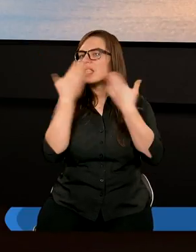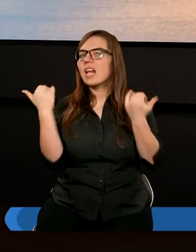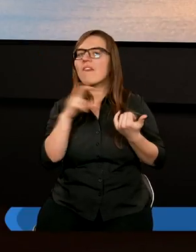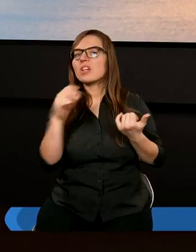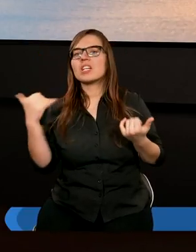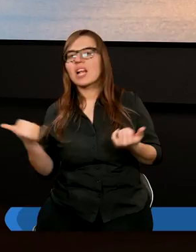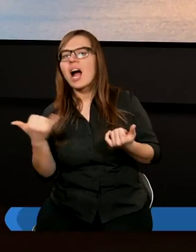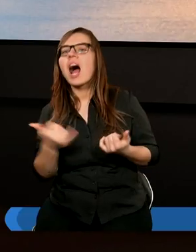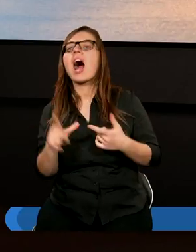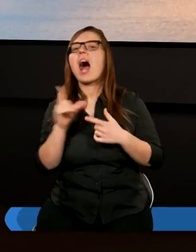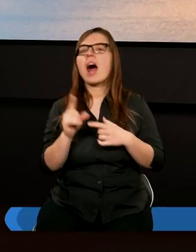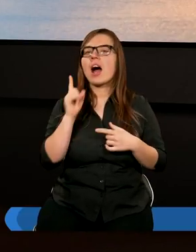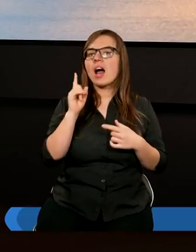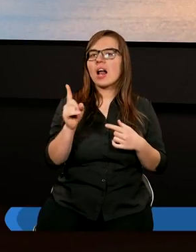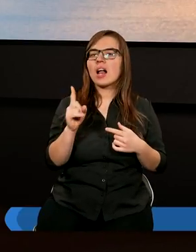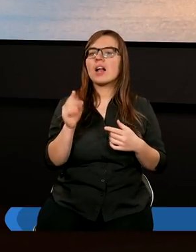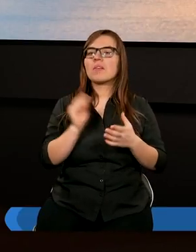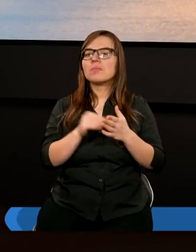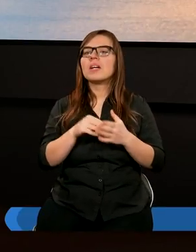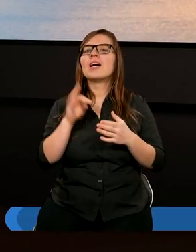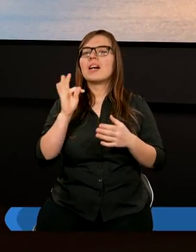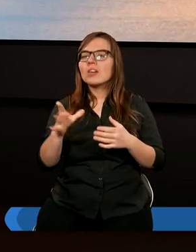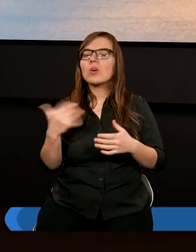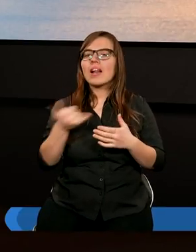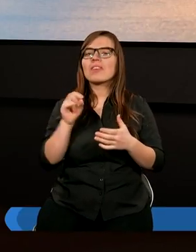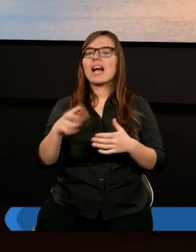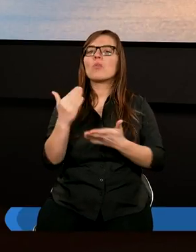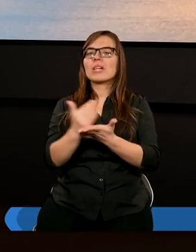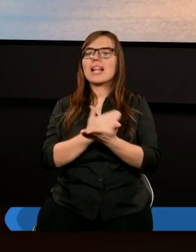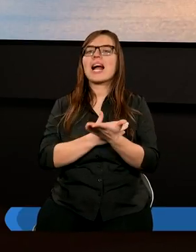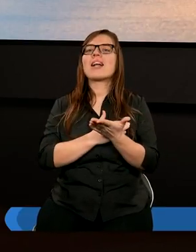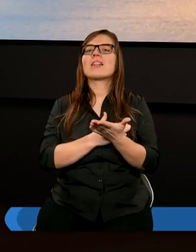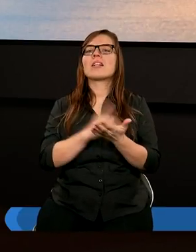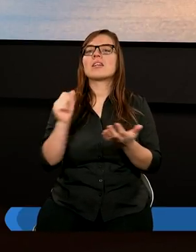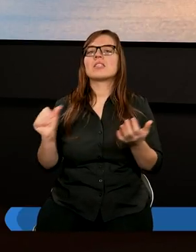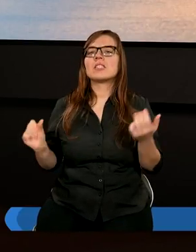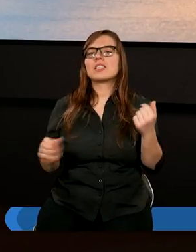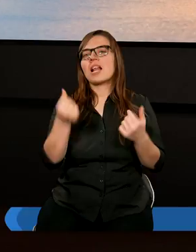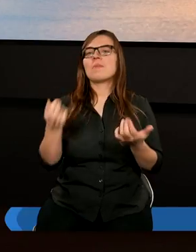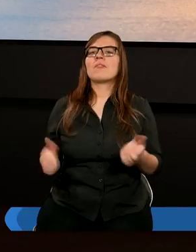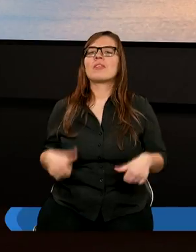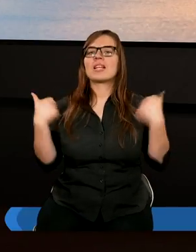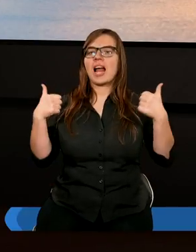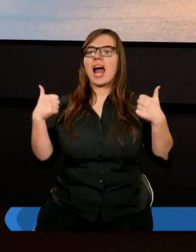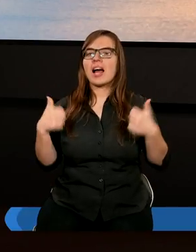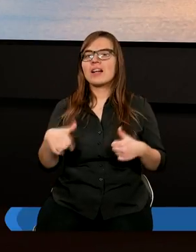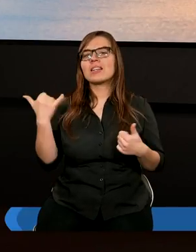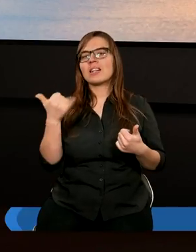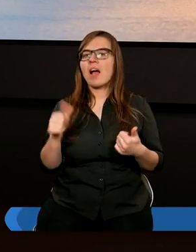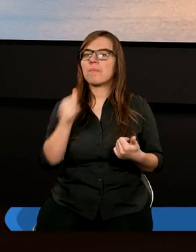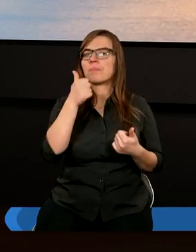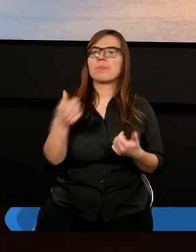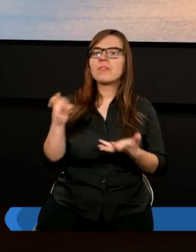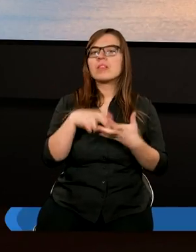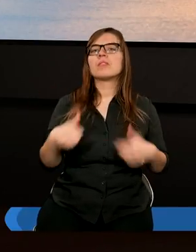wiem, czy zawsze, ale od lat praktykuję taką zasadę, że najpierw wstaję, zawsze pierwszy